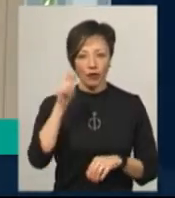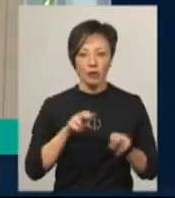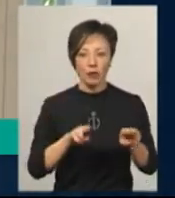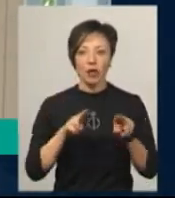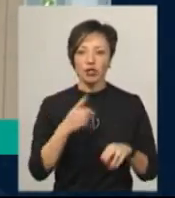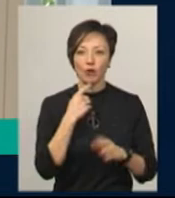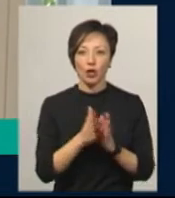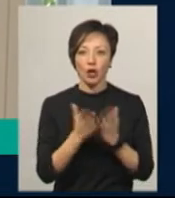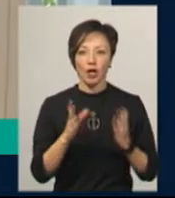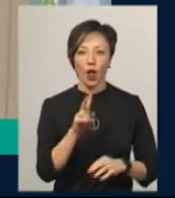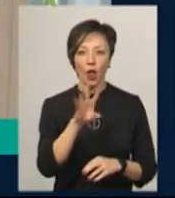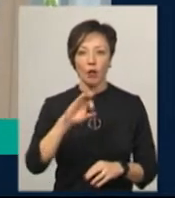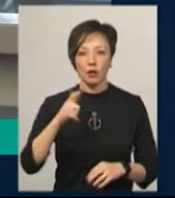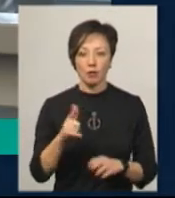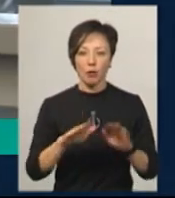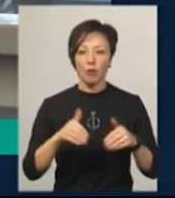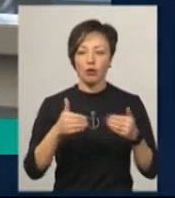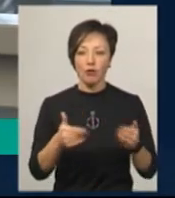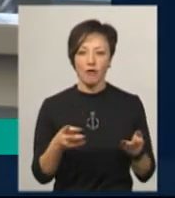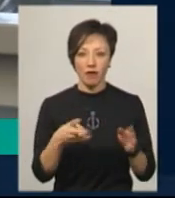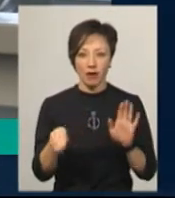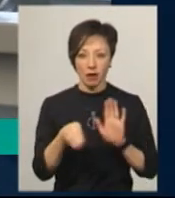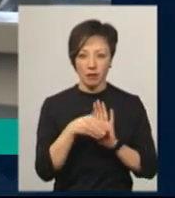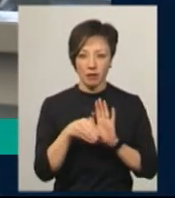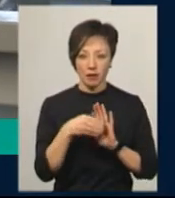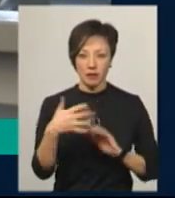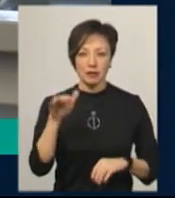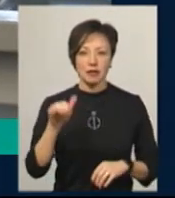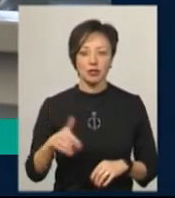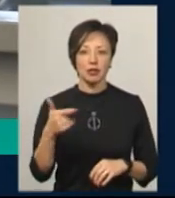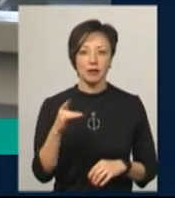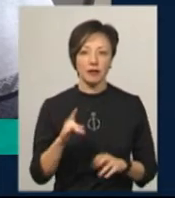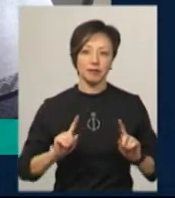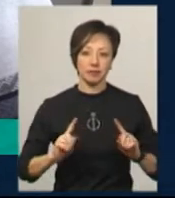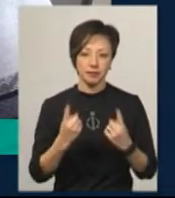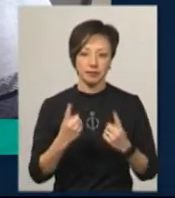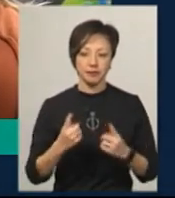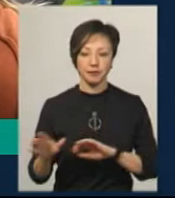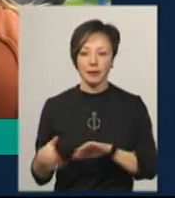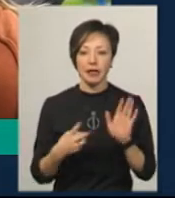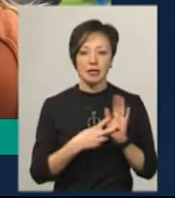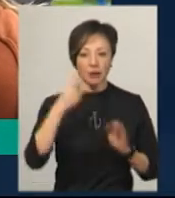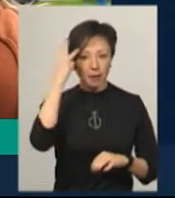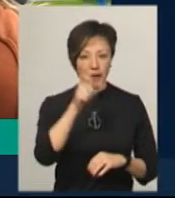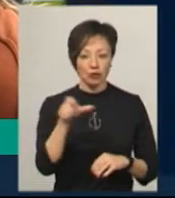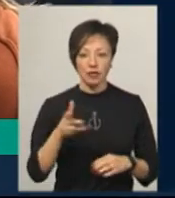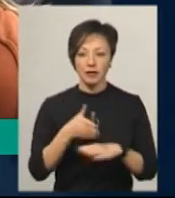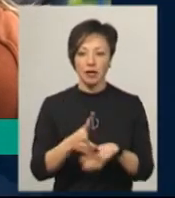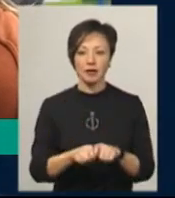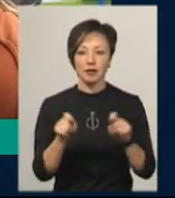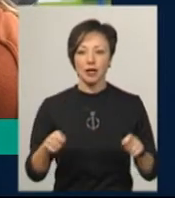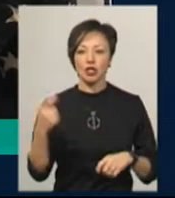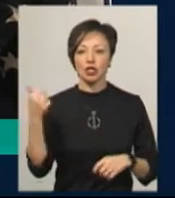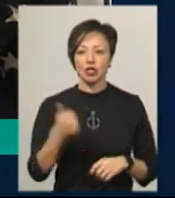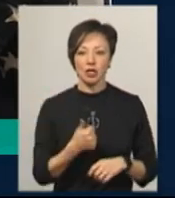червонокнижного лося та пропонував за непритягнення його до відповідальності 50 тисяч гривень, взяли під варту. Семеро хмельничан завітали на відкриття